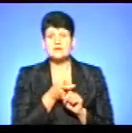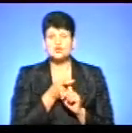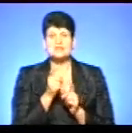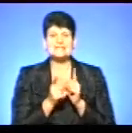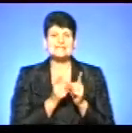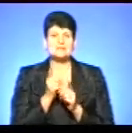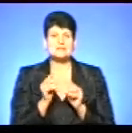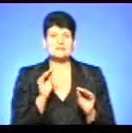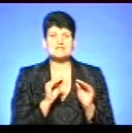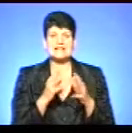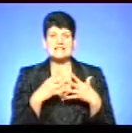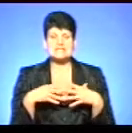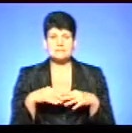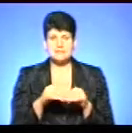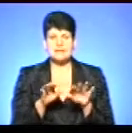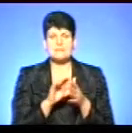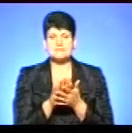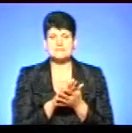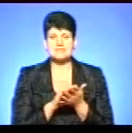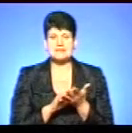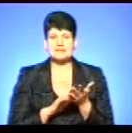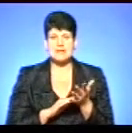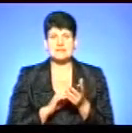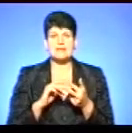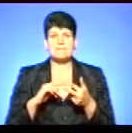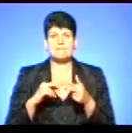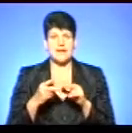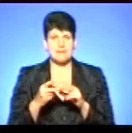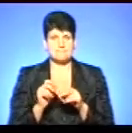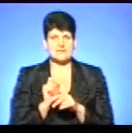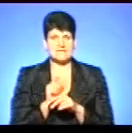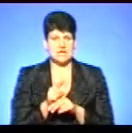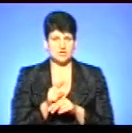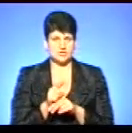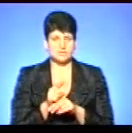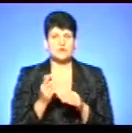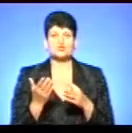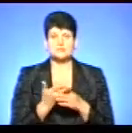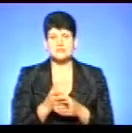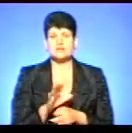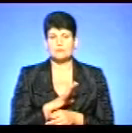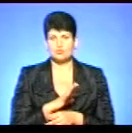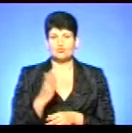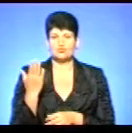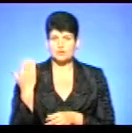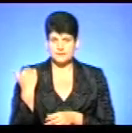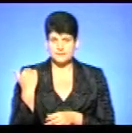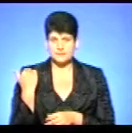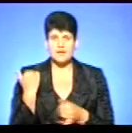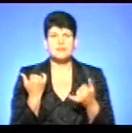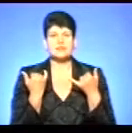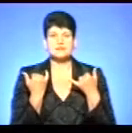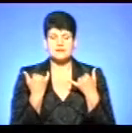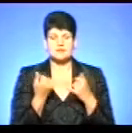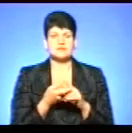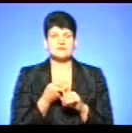змінами у складі сім'ї написав заяву на її перепризначення. Субсидії були, але зараз у зв'язку з